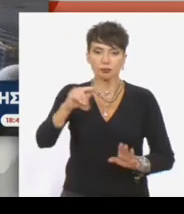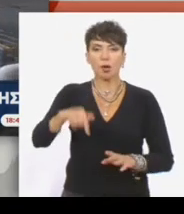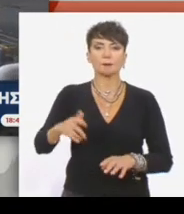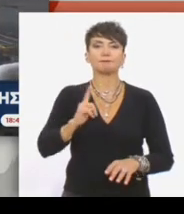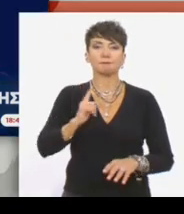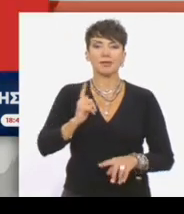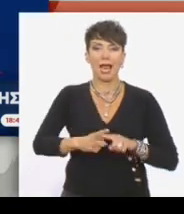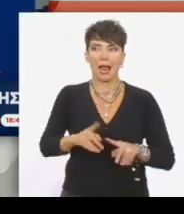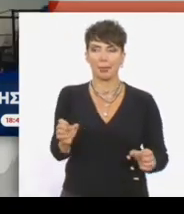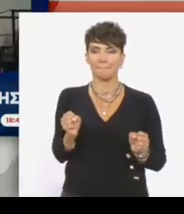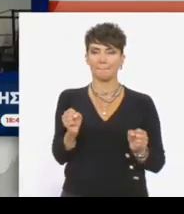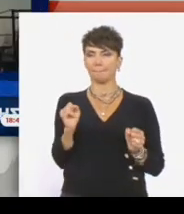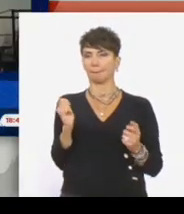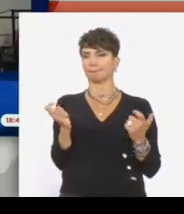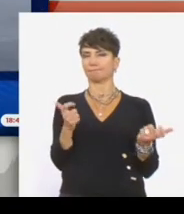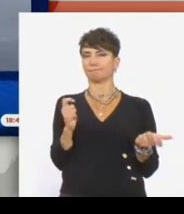κρατάει η Ελλάδα.